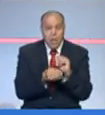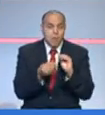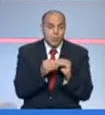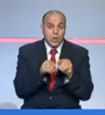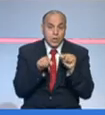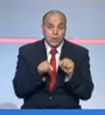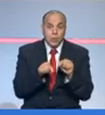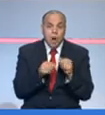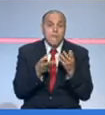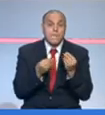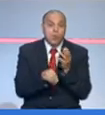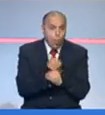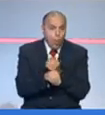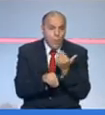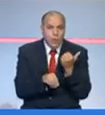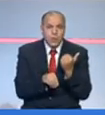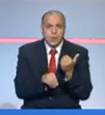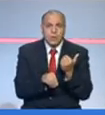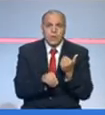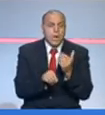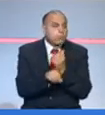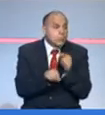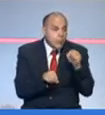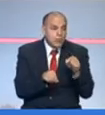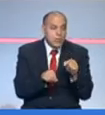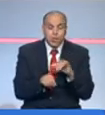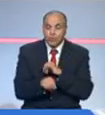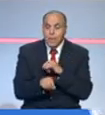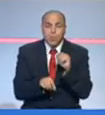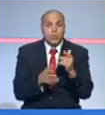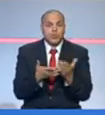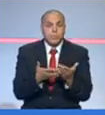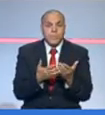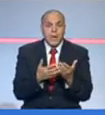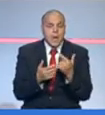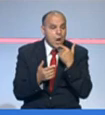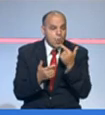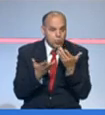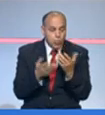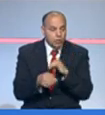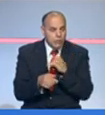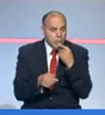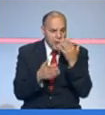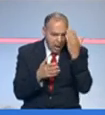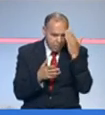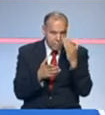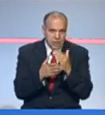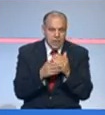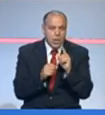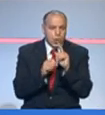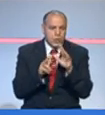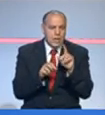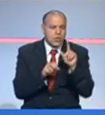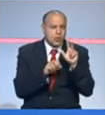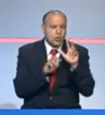مشكلة تلقيح لدينا برشة تلقيح بالنسبة للشباب أنا أكرد لك كون الشباب خاصة الذين من 18 إلى